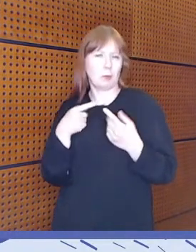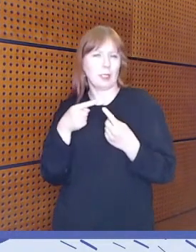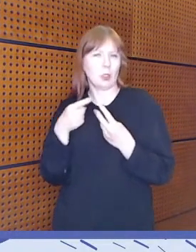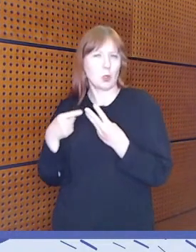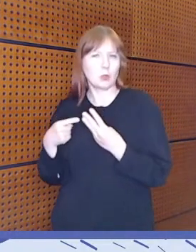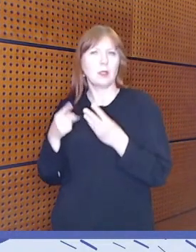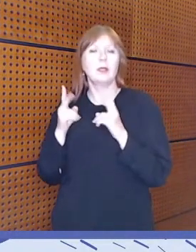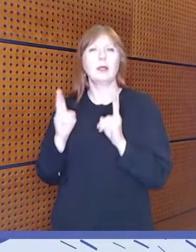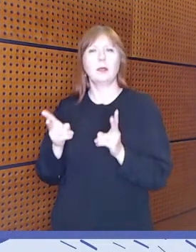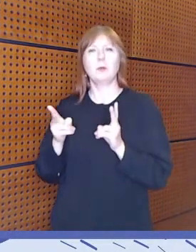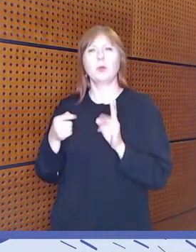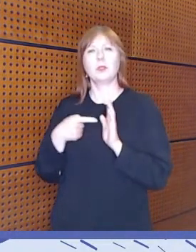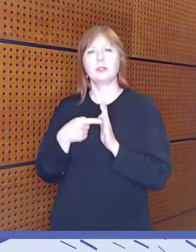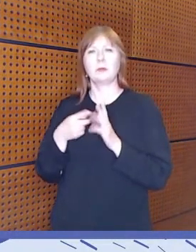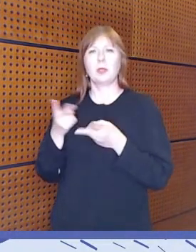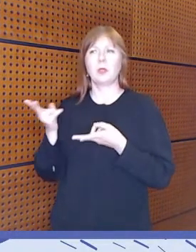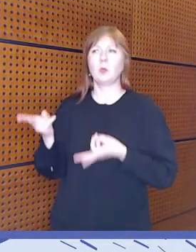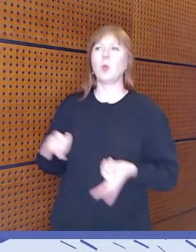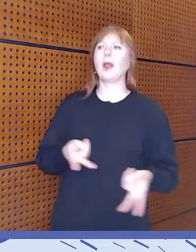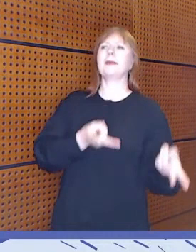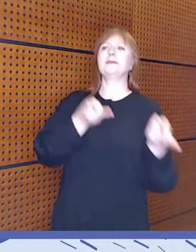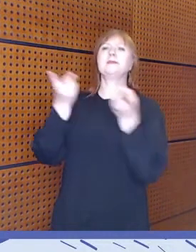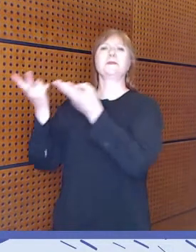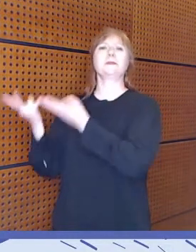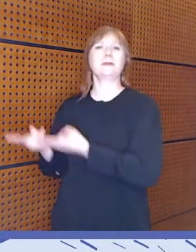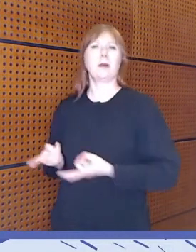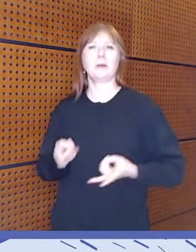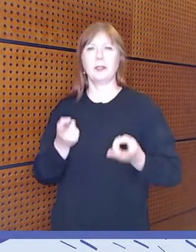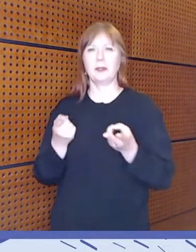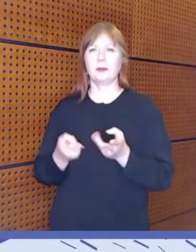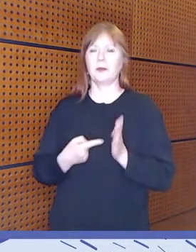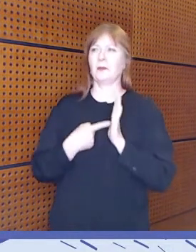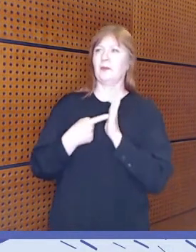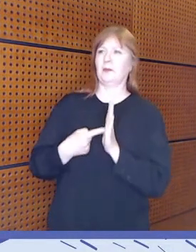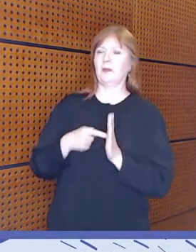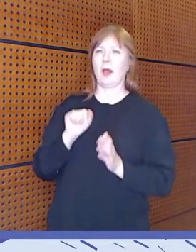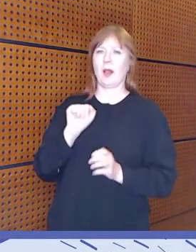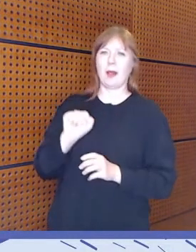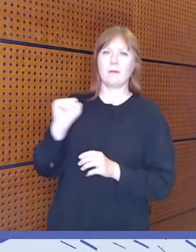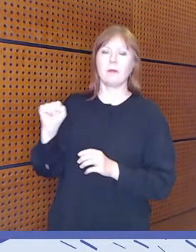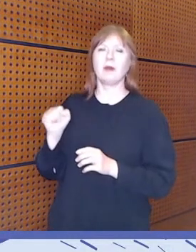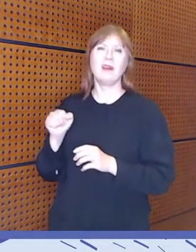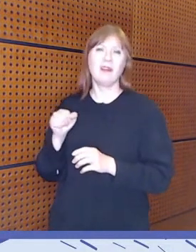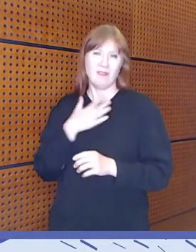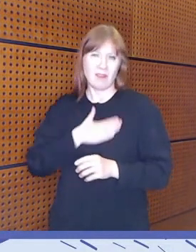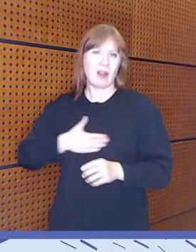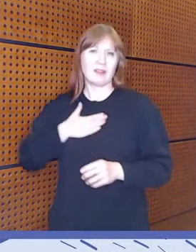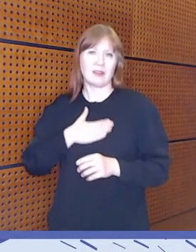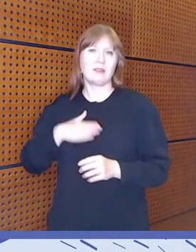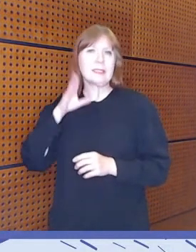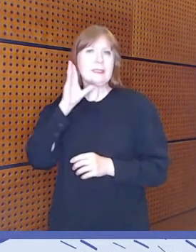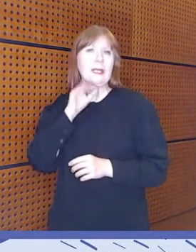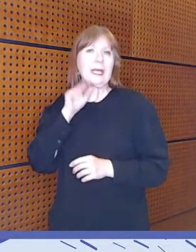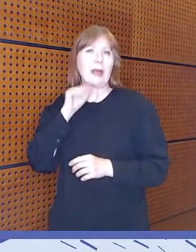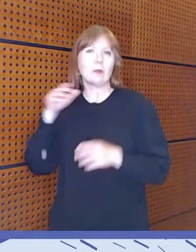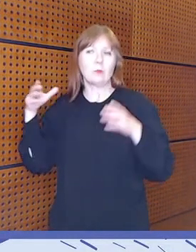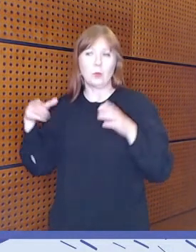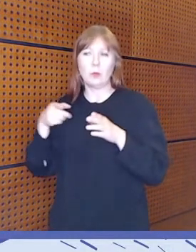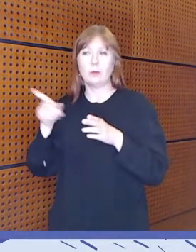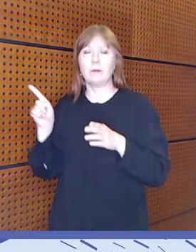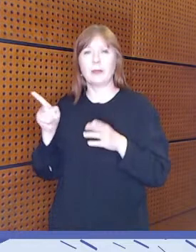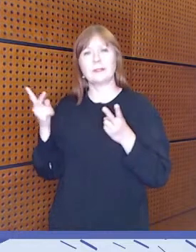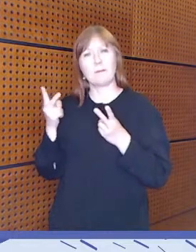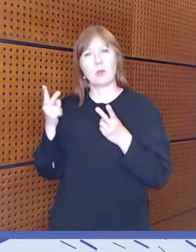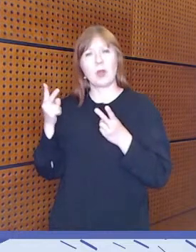stereotypiat, että valitettavasti ikääntyneistä ehkä on aika tiukassa sellainen stereotyyppinen ajattelu,